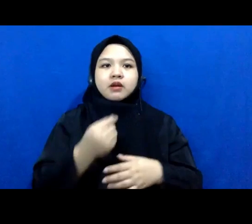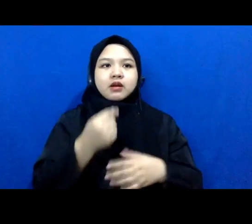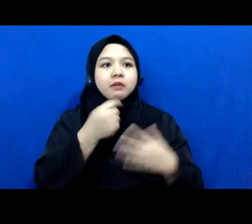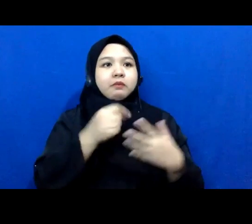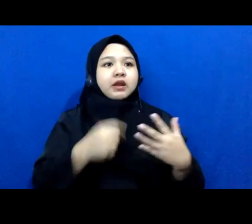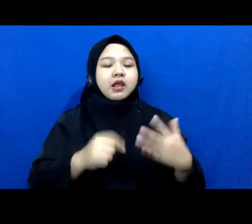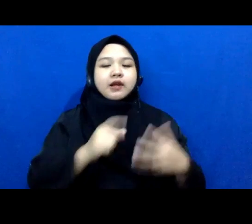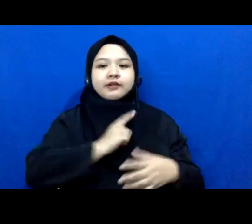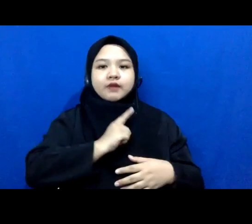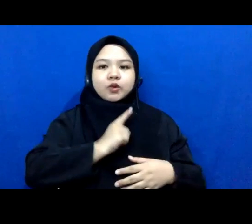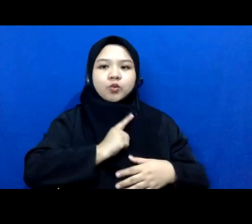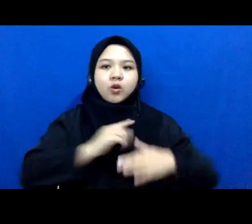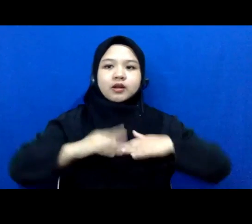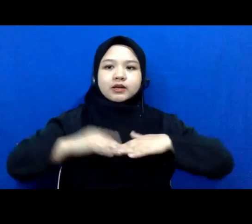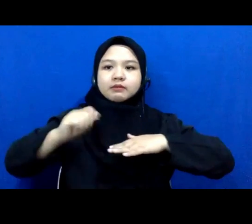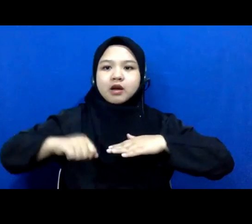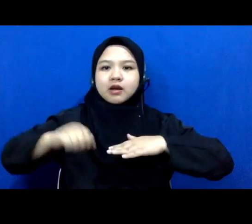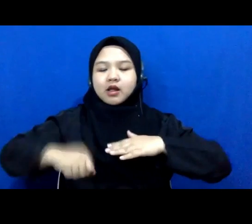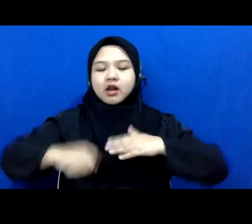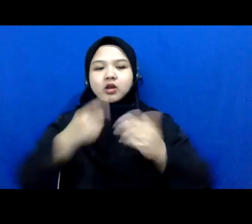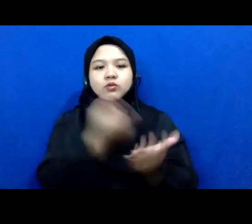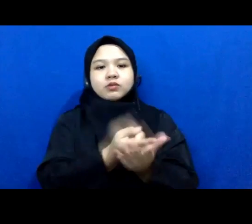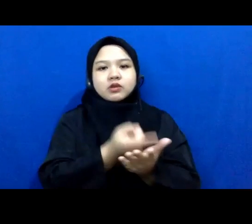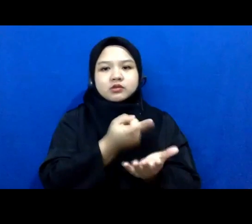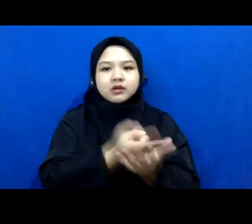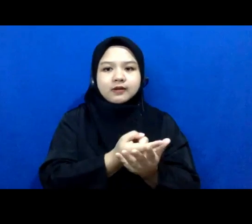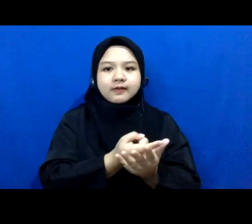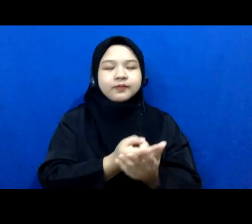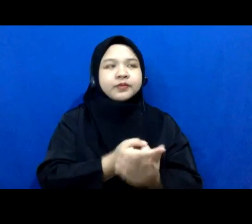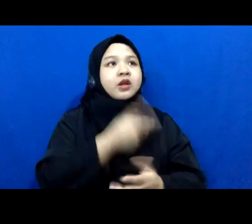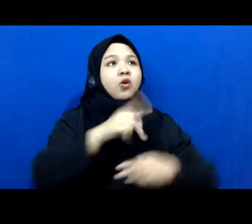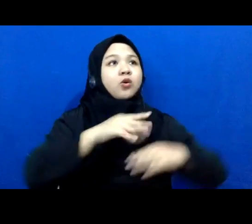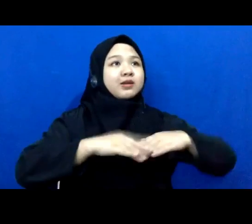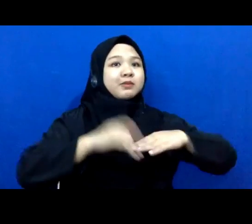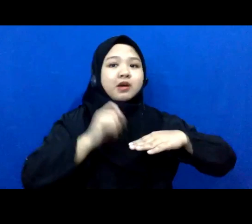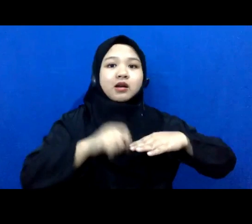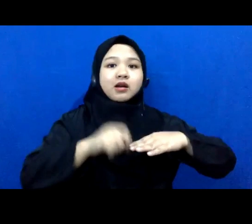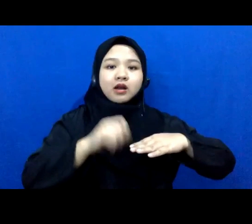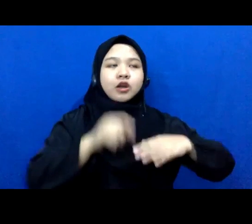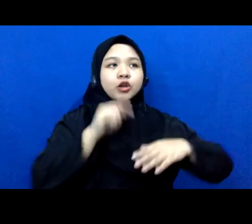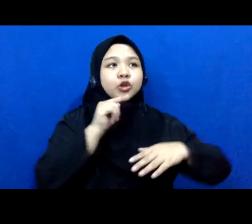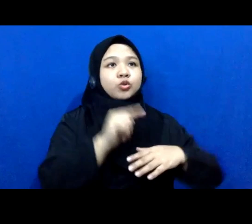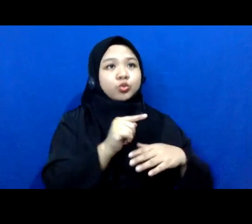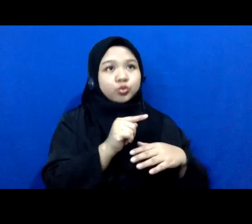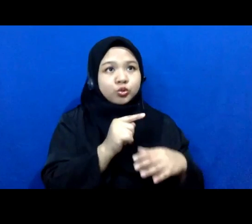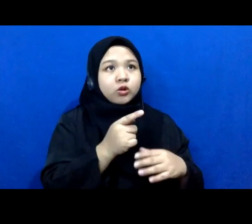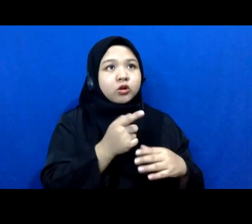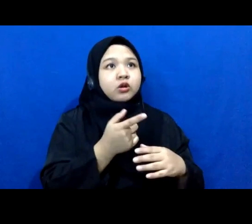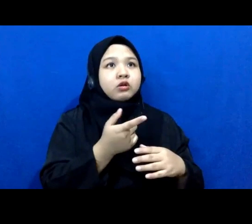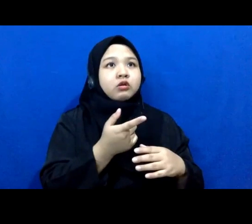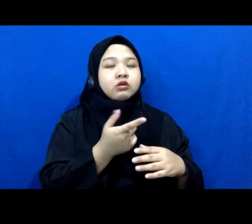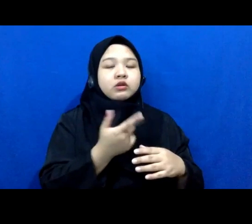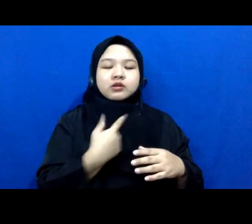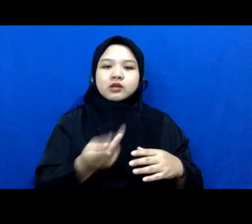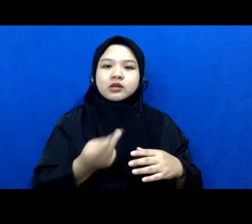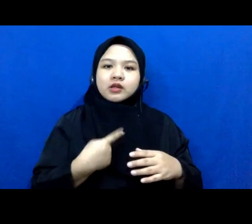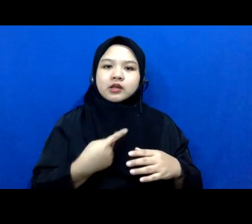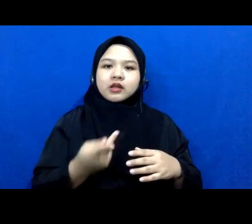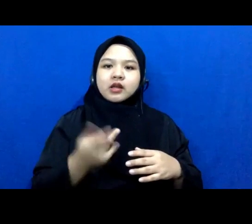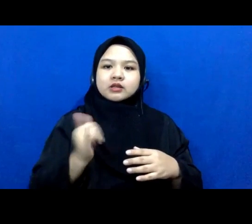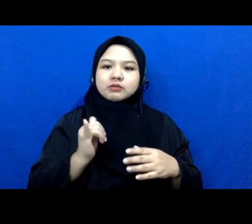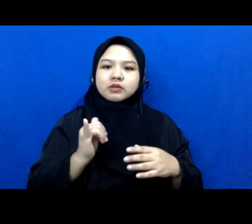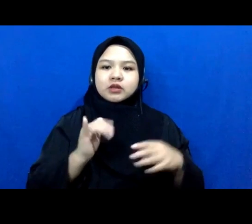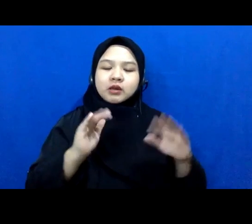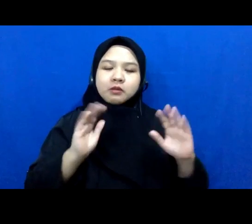pengadilan di kejaksaan atau pengadilan apalagi di pengadilan karena ibaratnya apa ya kita membangun